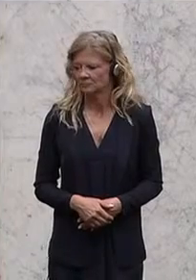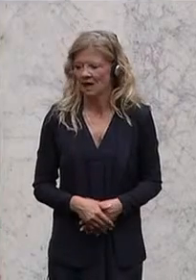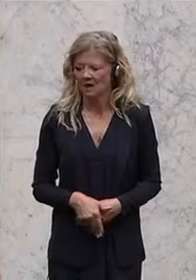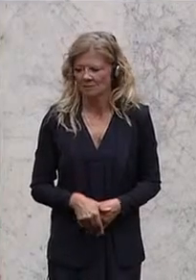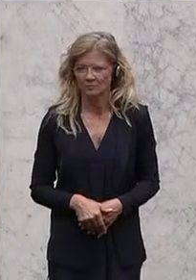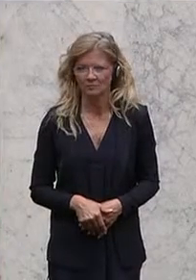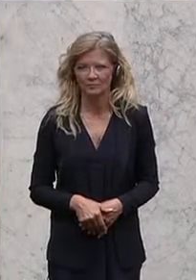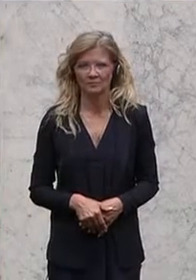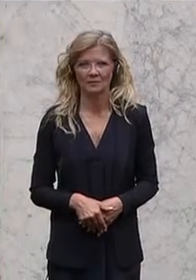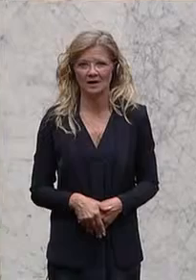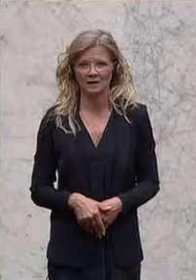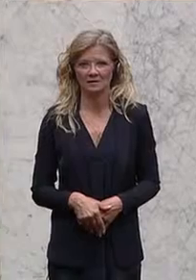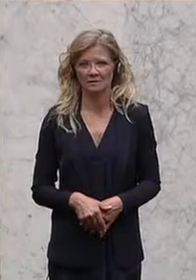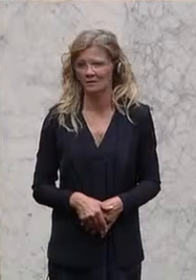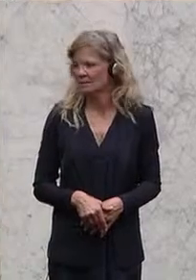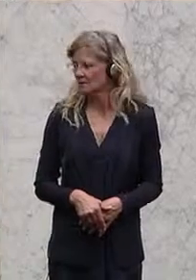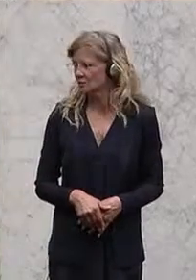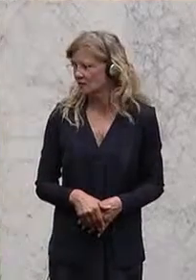So, Christoph Hagen, Justizsprecher beim Team Stronach.